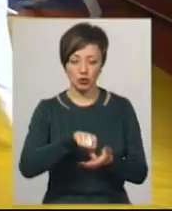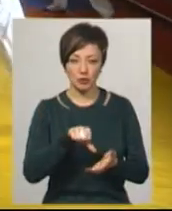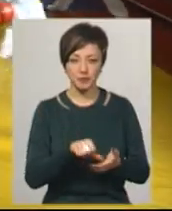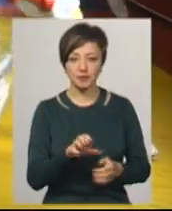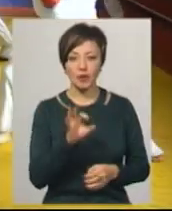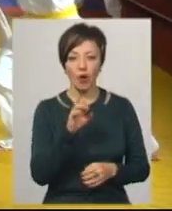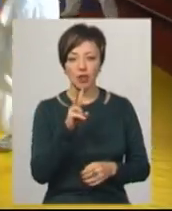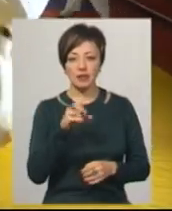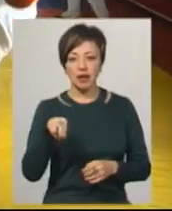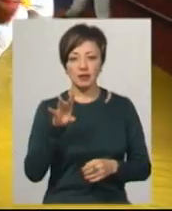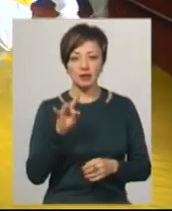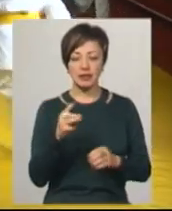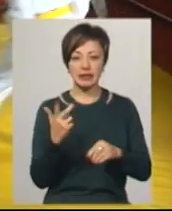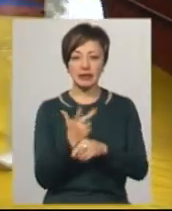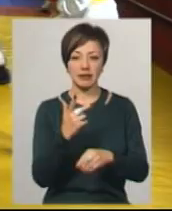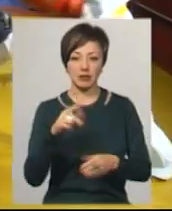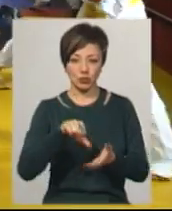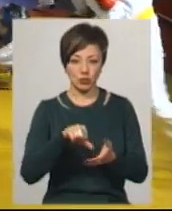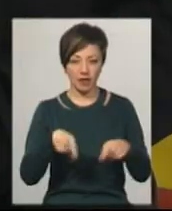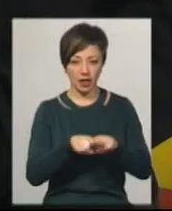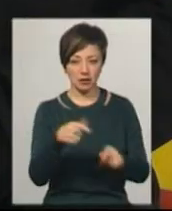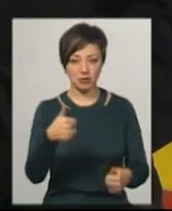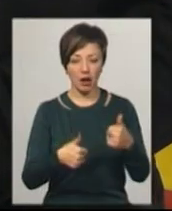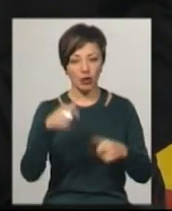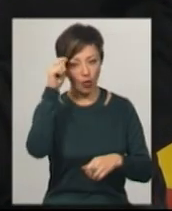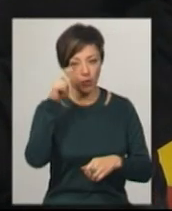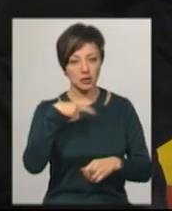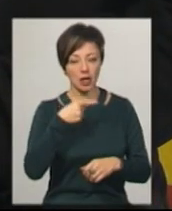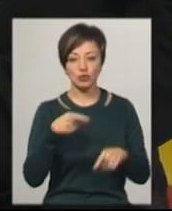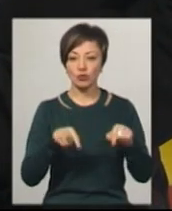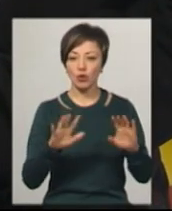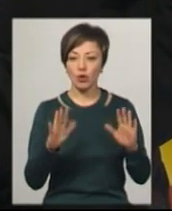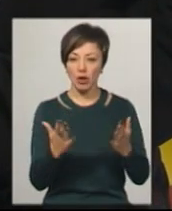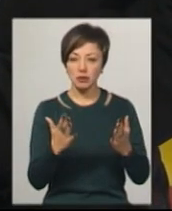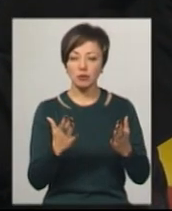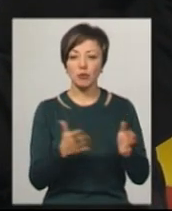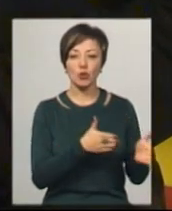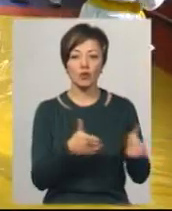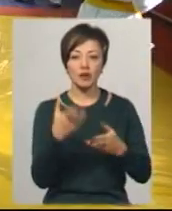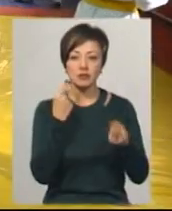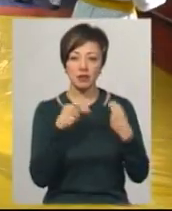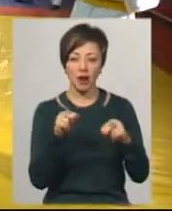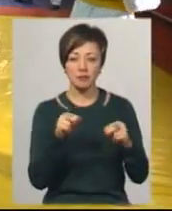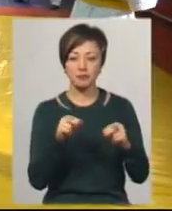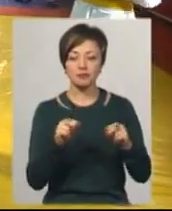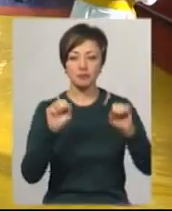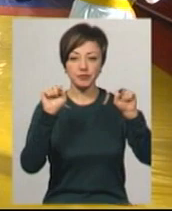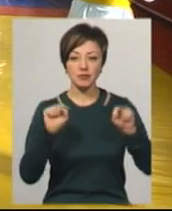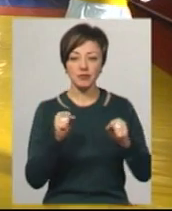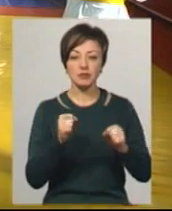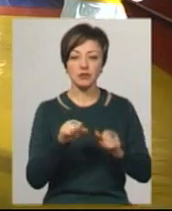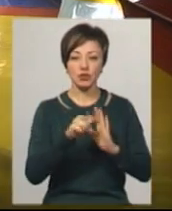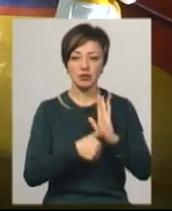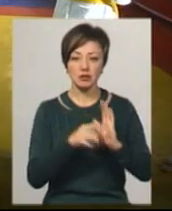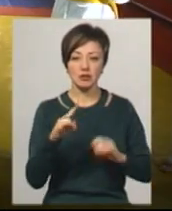Олександр Школьник бере участь уже в треті о таких змаганнях. Хлопець каже, цього разу він підготувався краще. На турніку я зробив 16